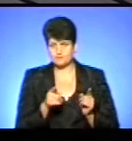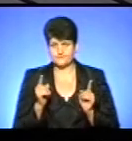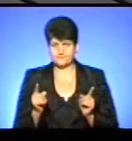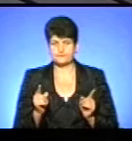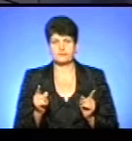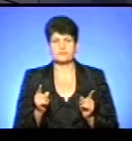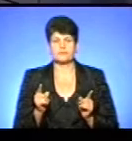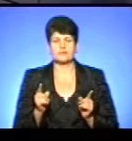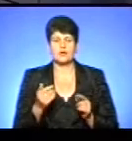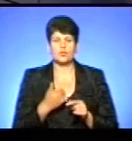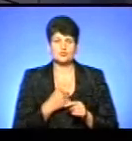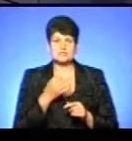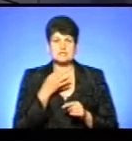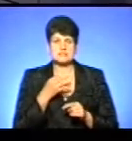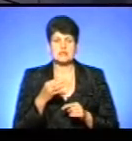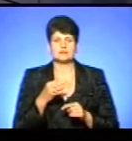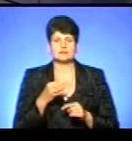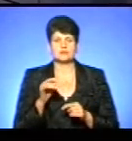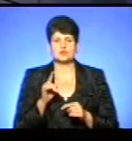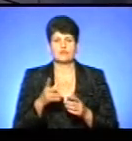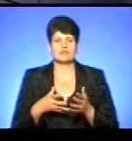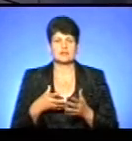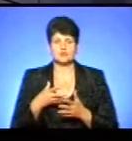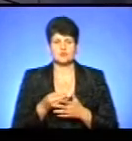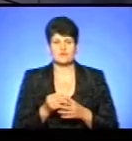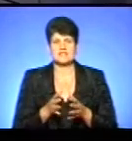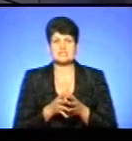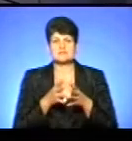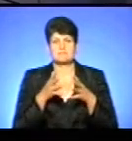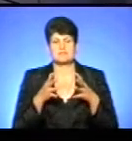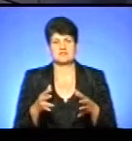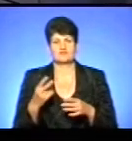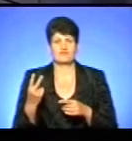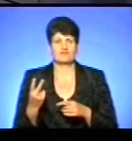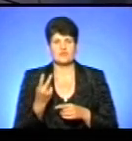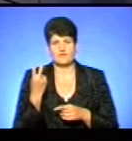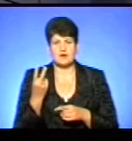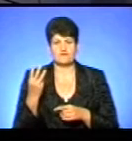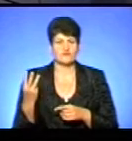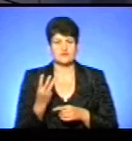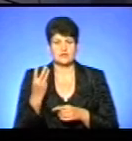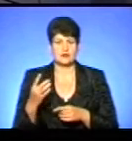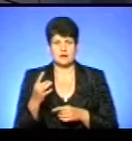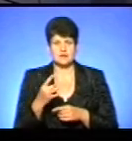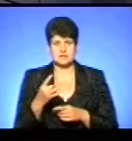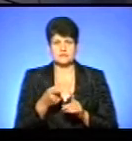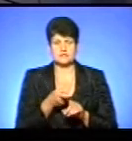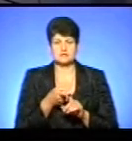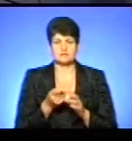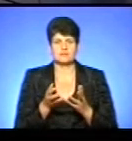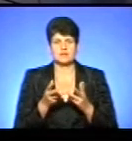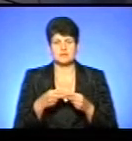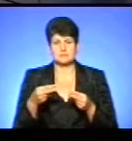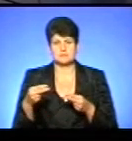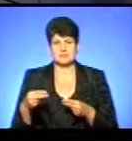І що хочу сказати про те, що фінансування збільшується в два або три рази, в залежності від кількості їх